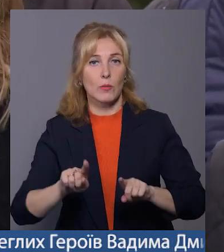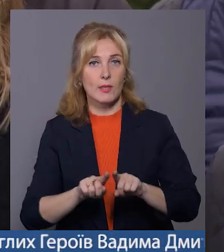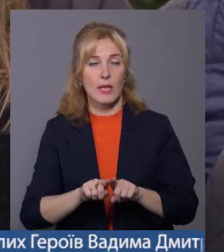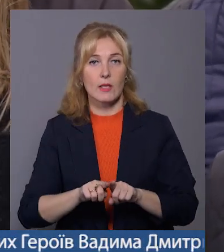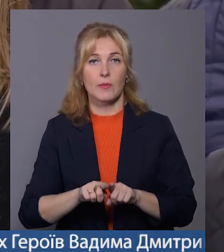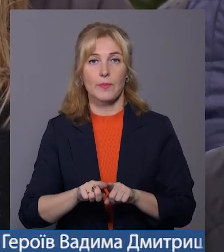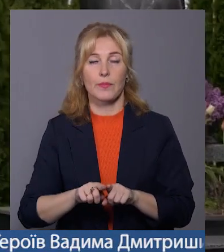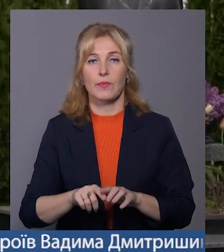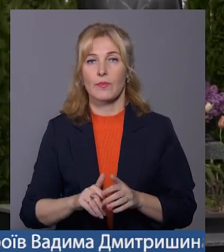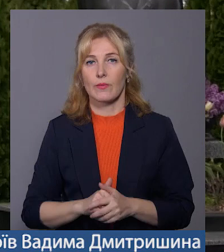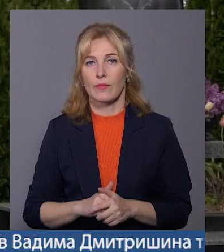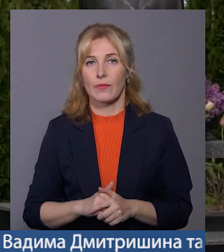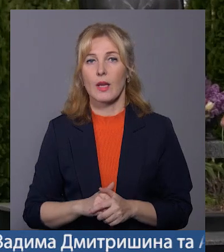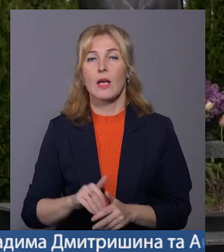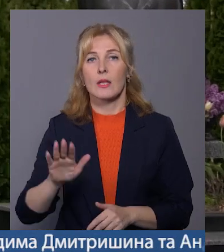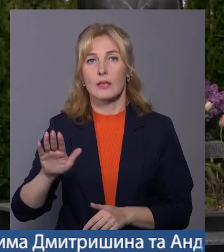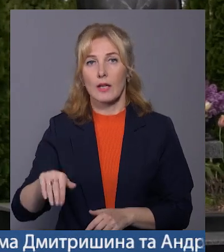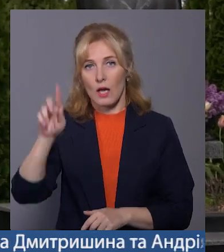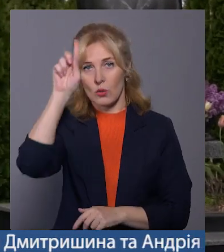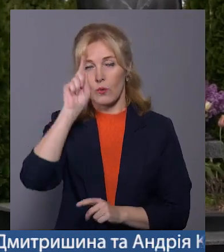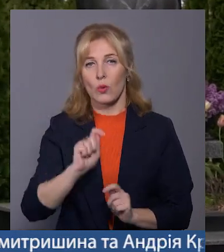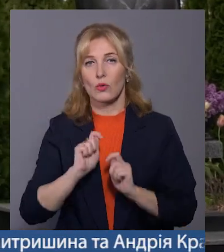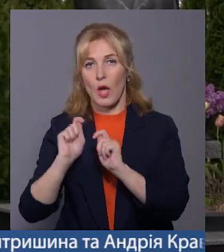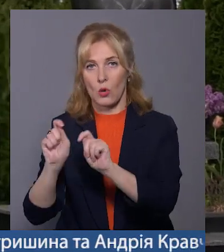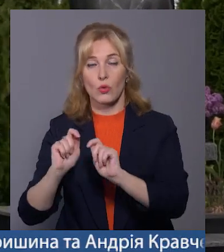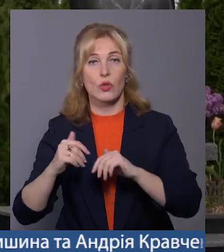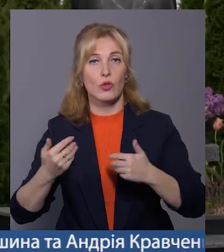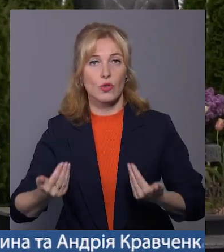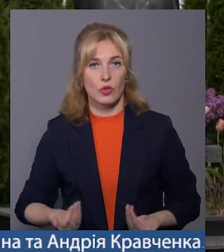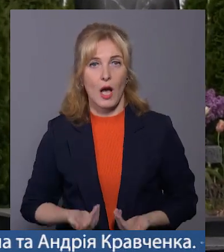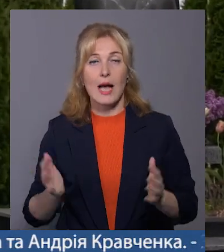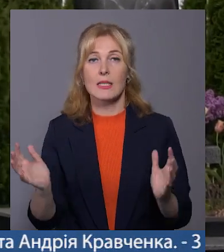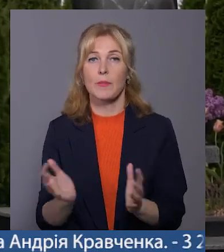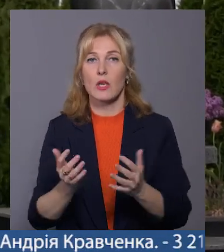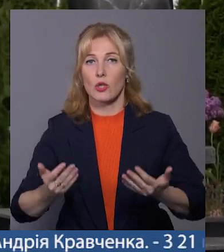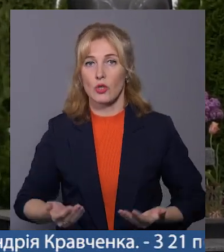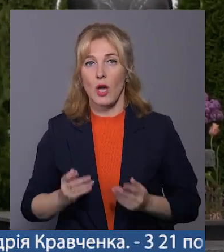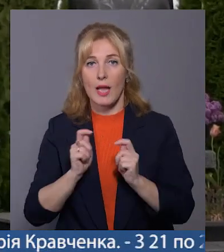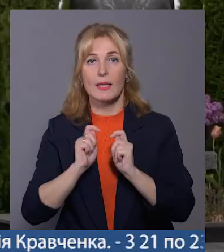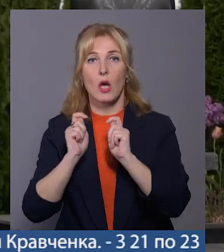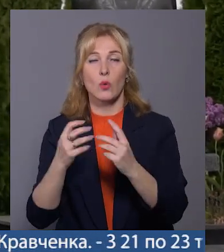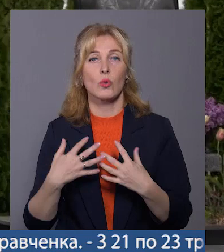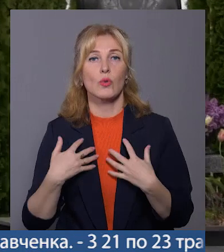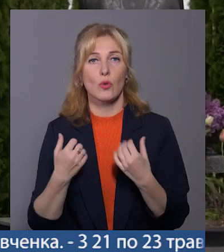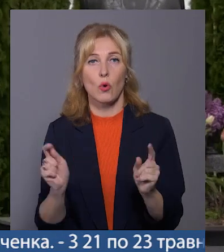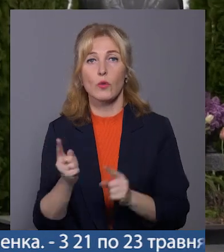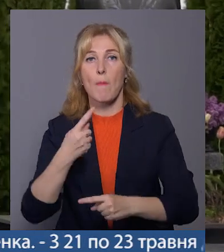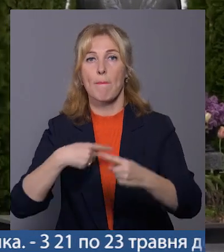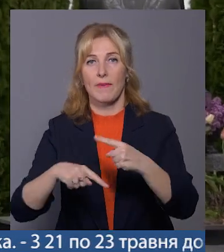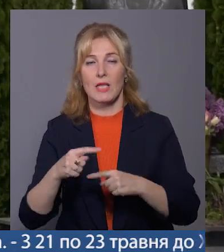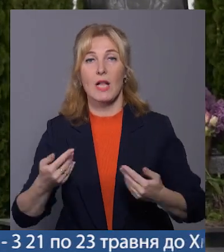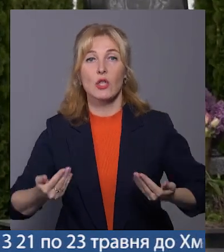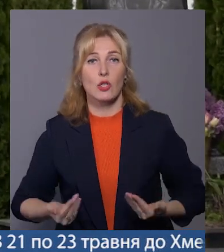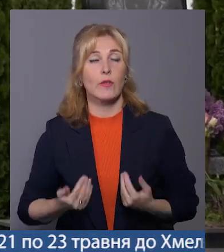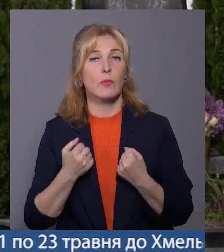співвітчизникам, українцям, нехай Господь дарує життя, збереже життя, дарує здоров'я. І щоб вони поверталися живими,